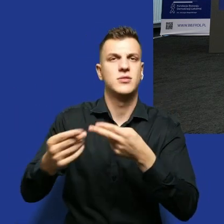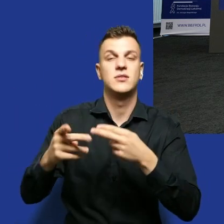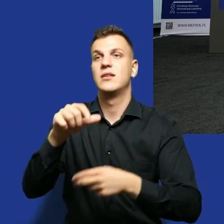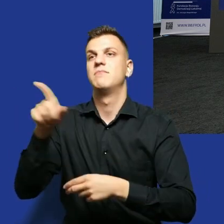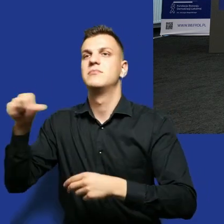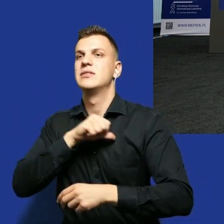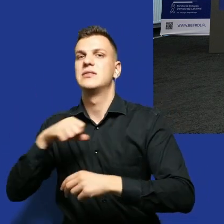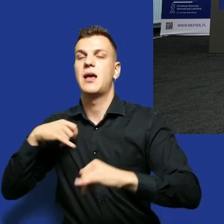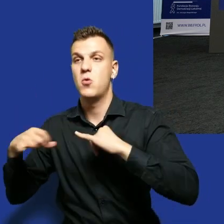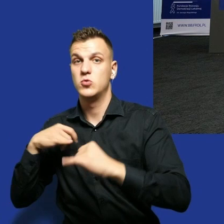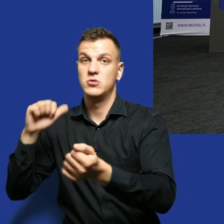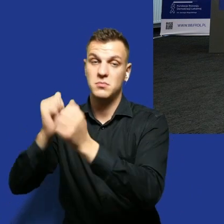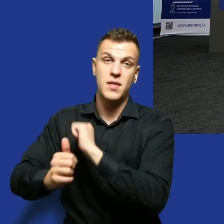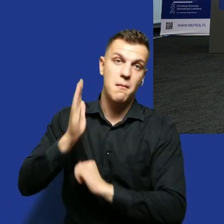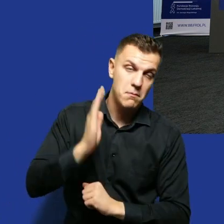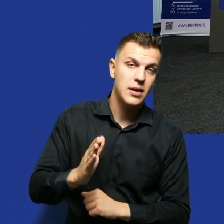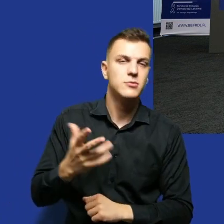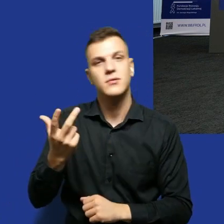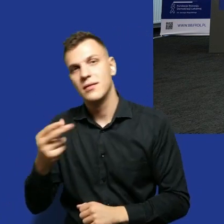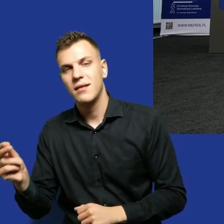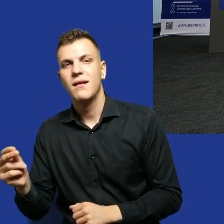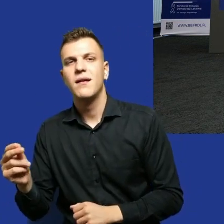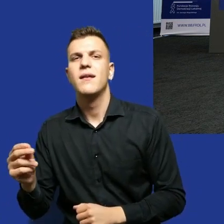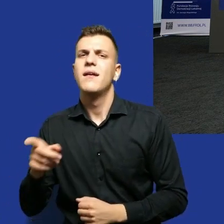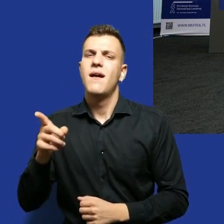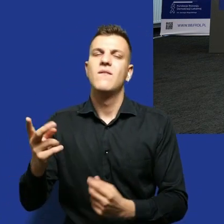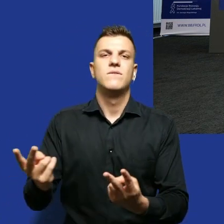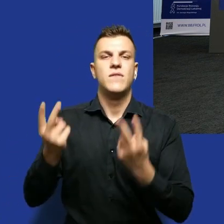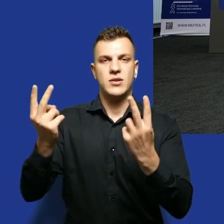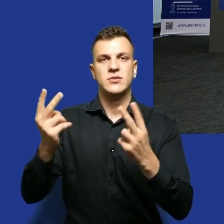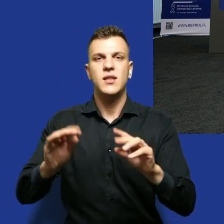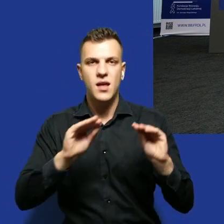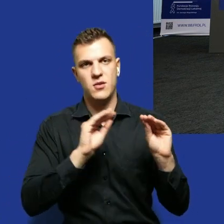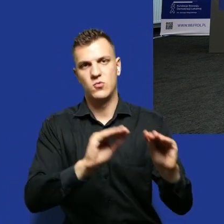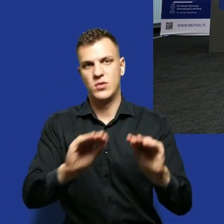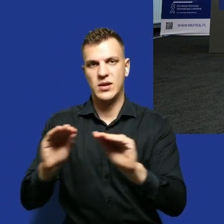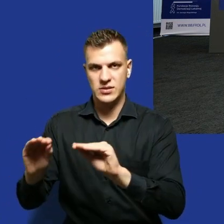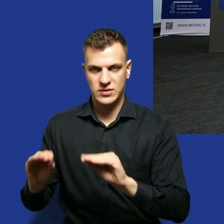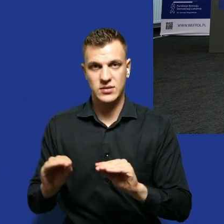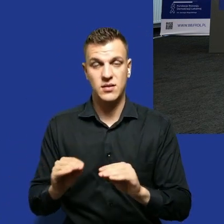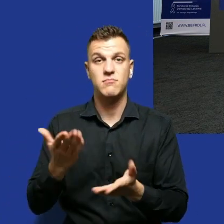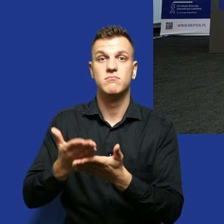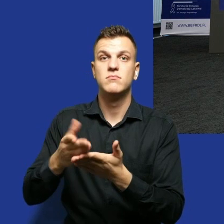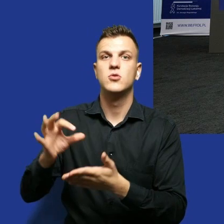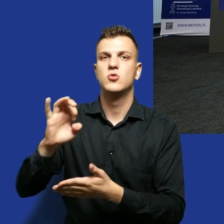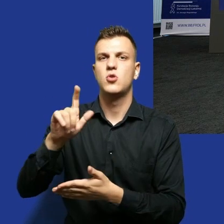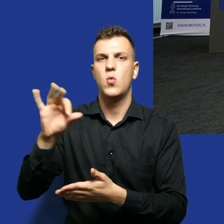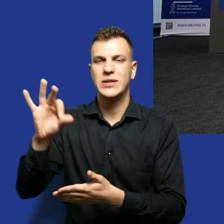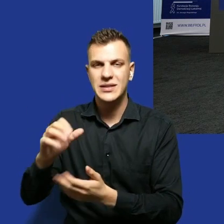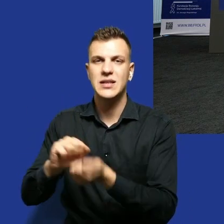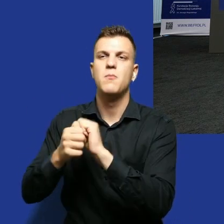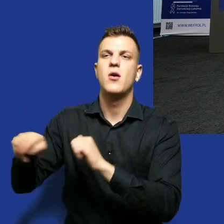samorządach w składzie będą czy nie ważny jest ten element edukacji ponieważ sołtysi czy radni którzy